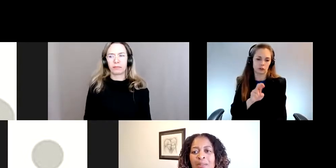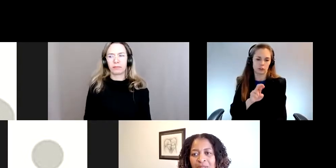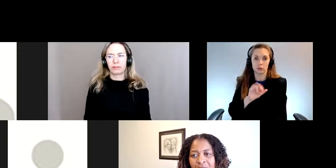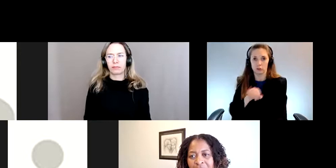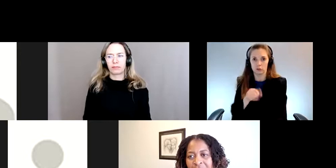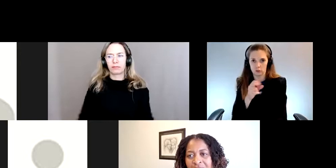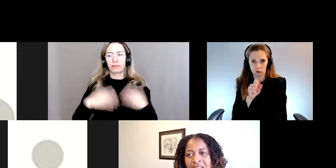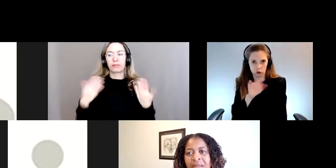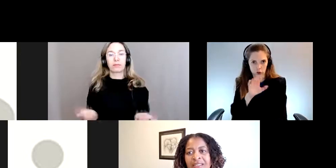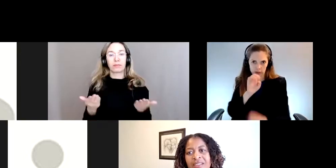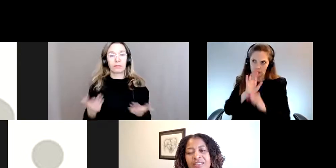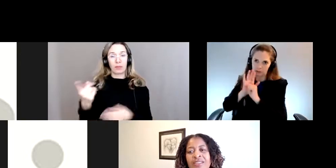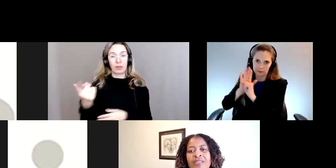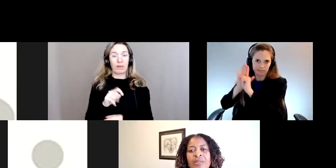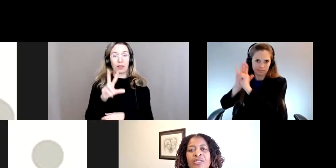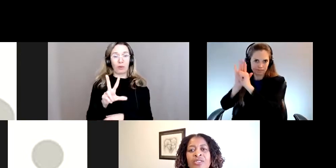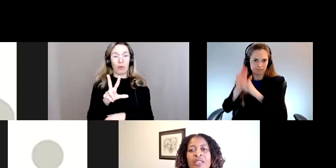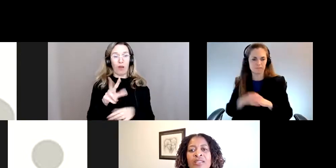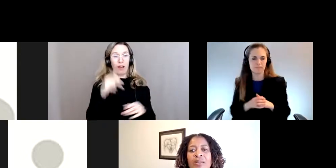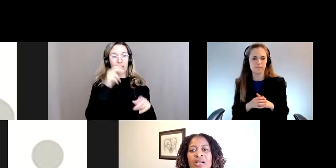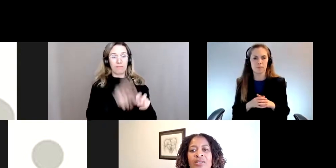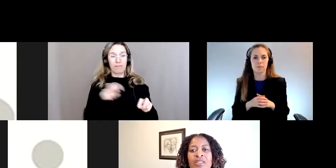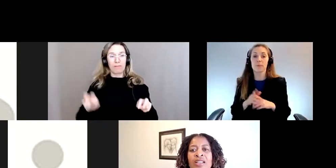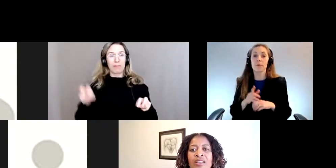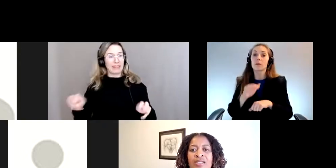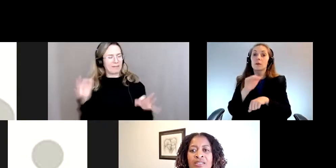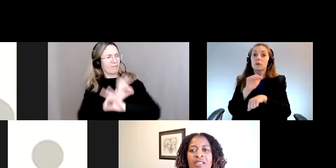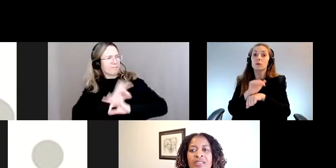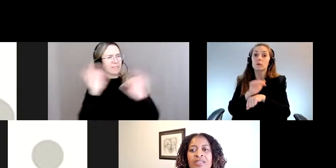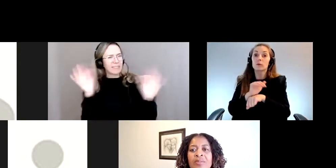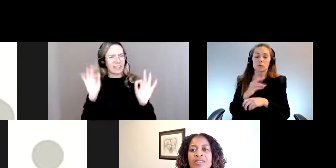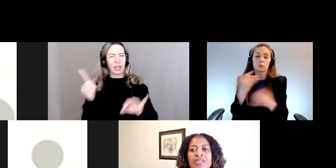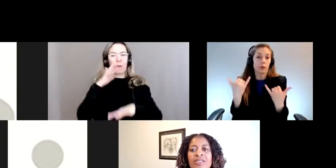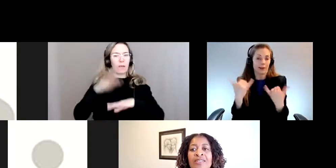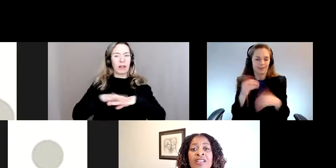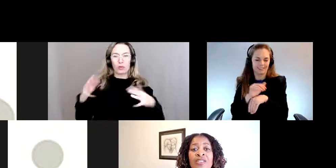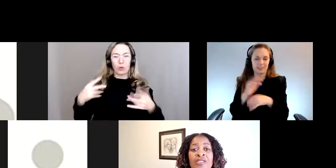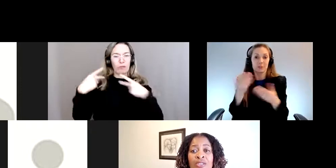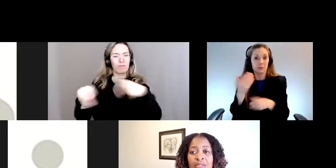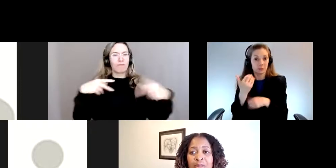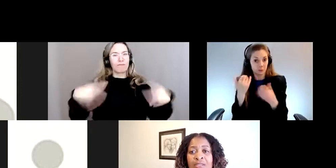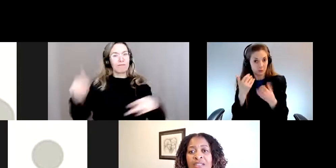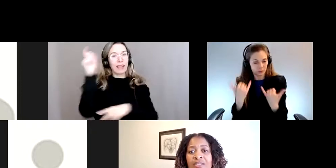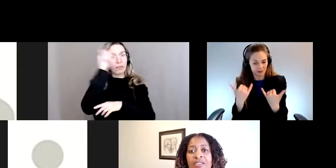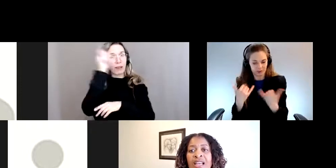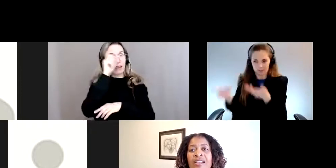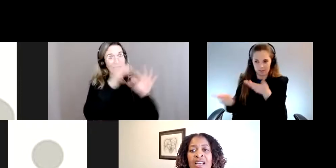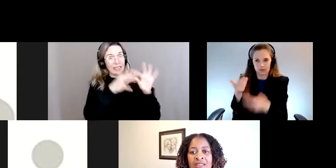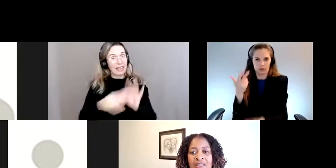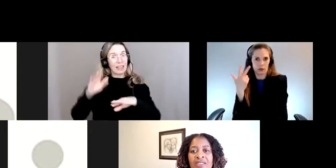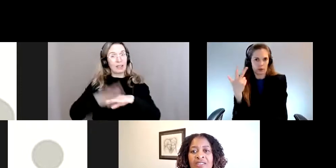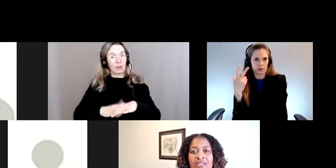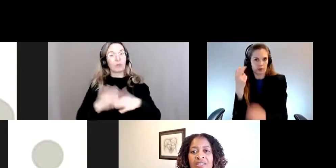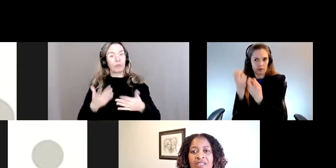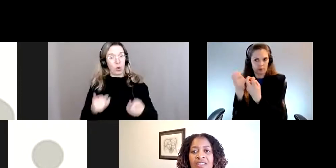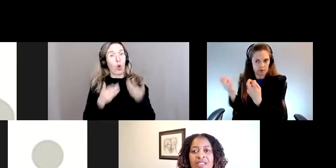nous avons invité trois panélistes exceptionnels qui nous parleront de leurs expériences directes en tant que